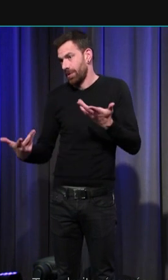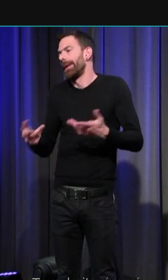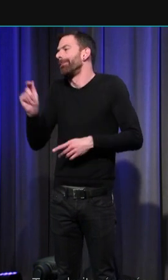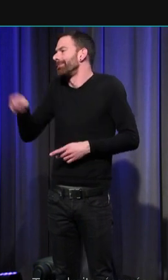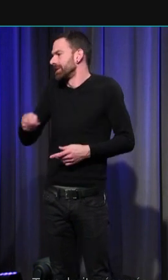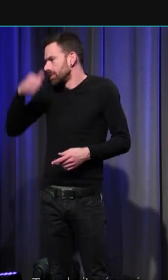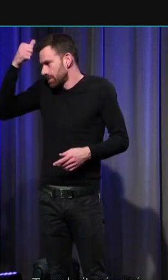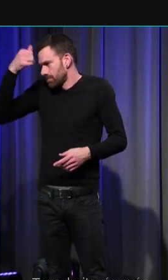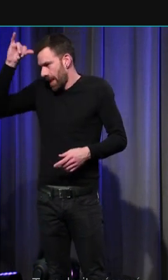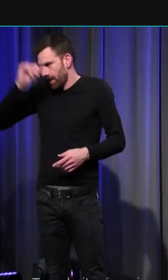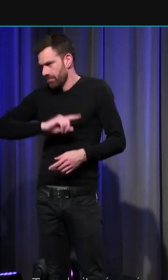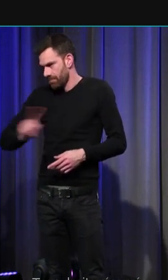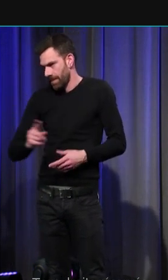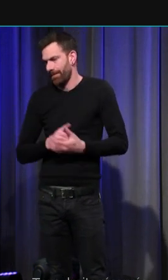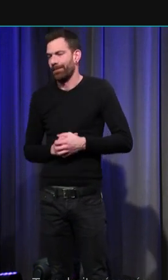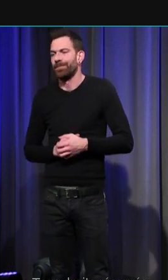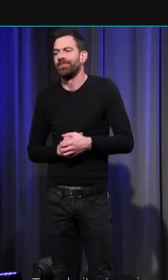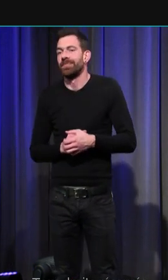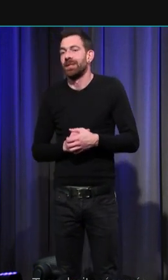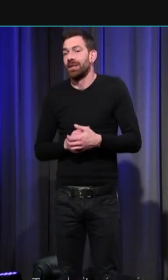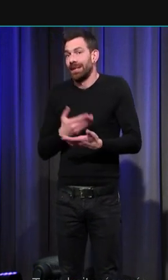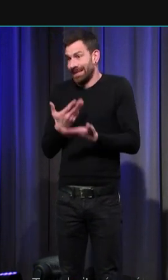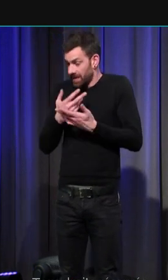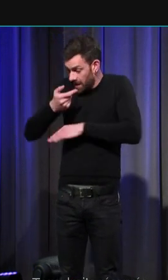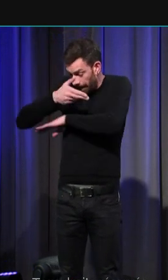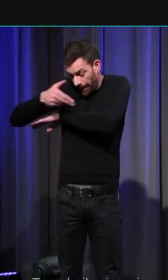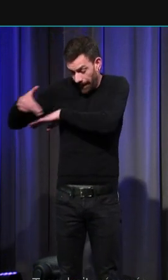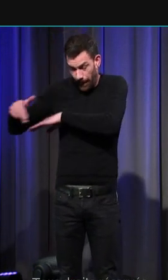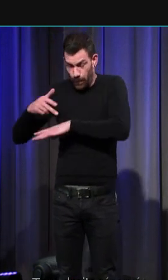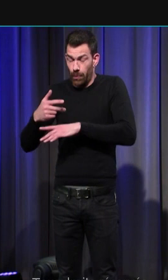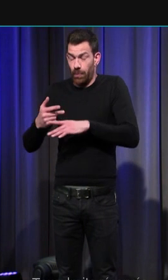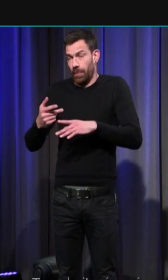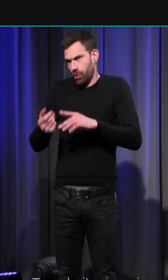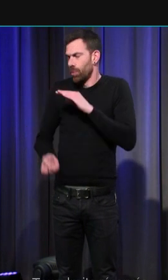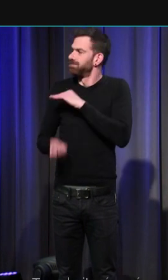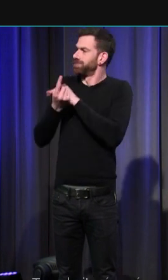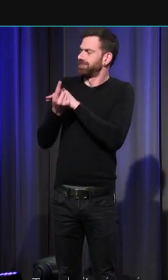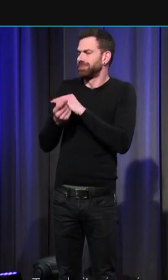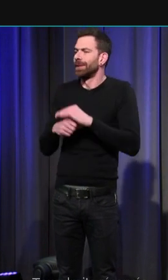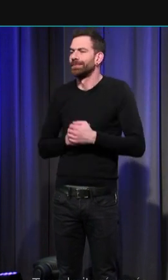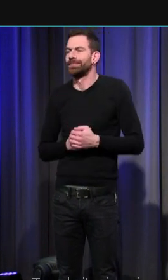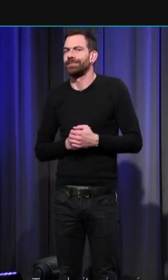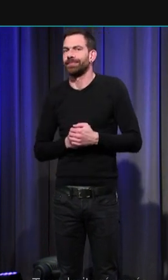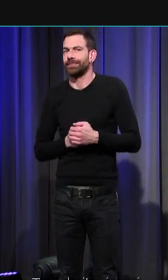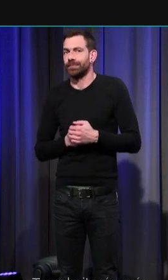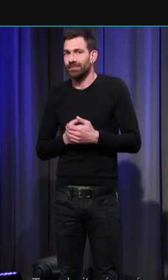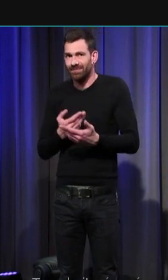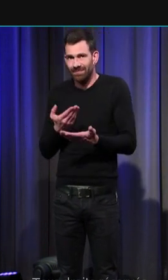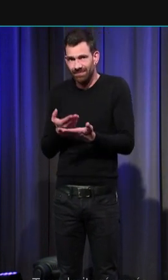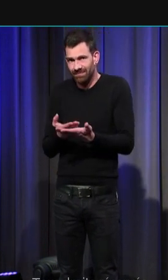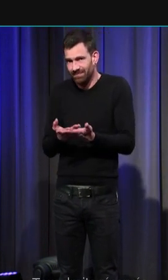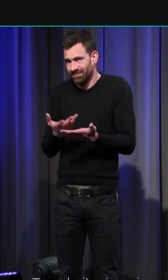baptisés donc c'est une fouille qui était très particulière je ne vous le cache pas donc vous voyez des âges